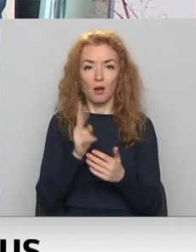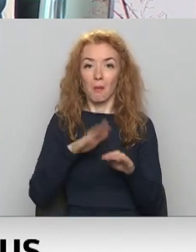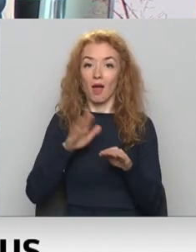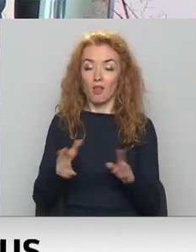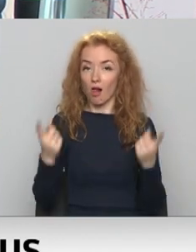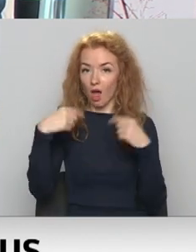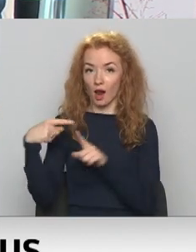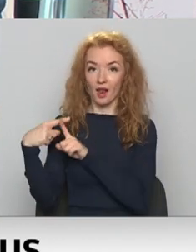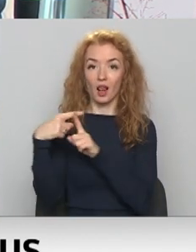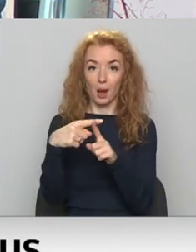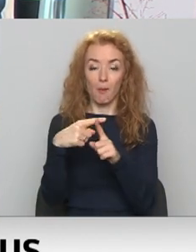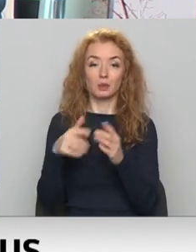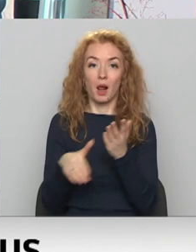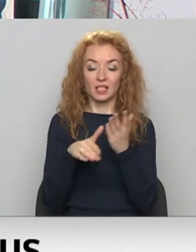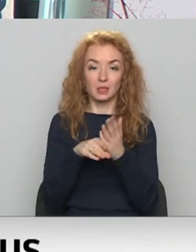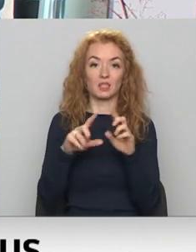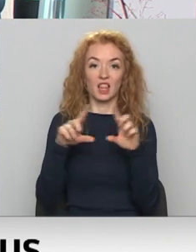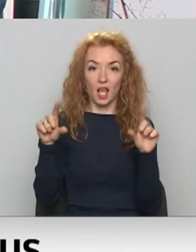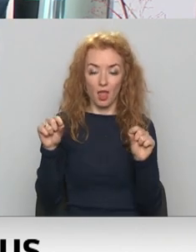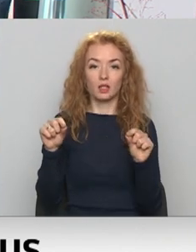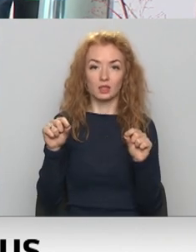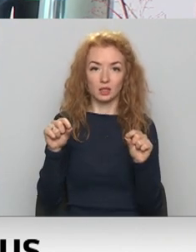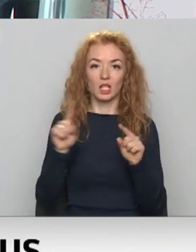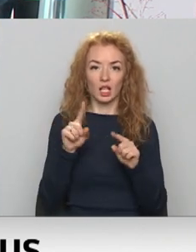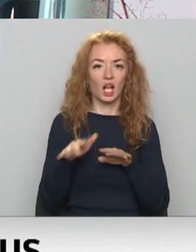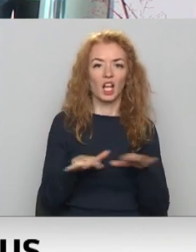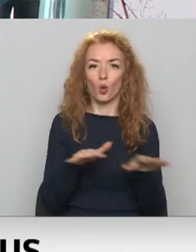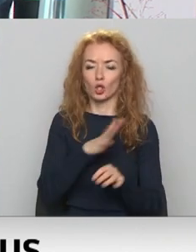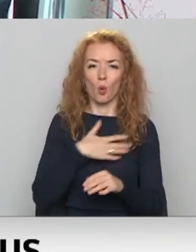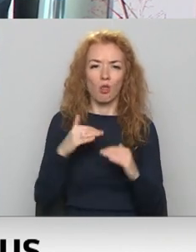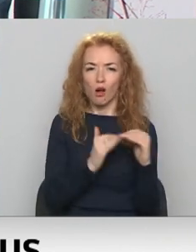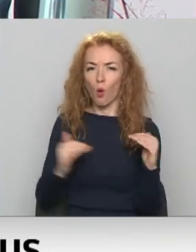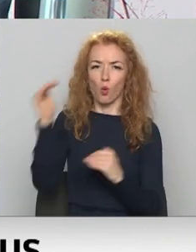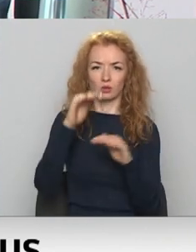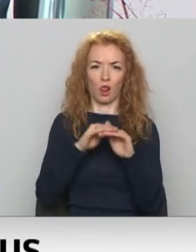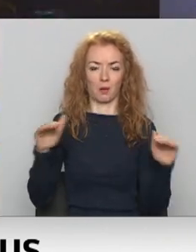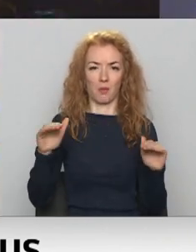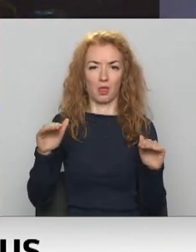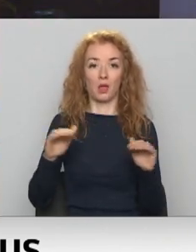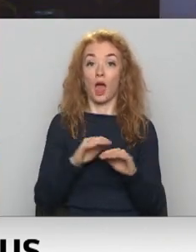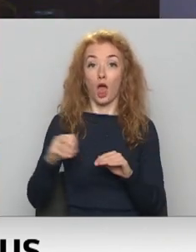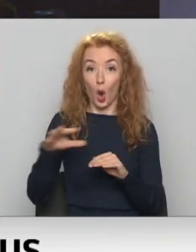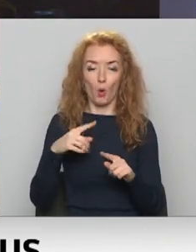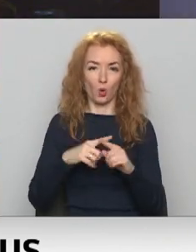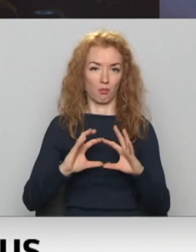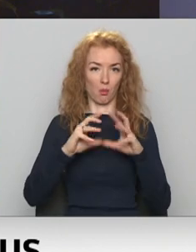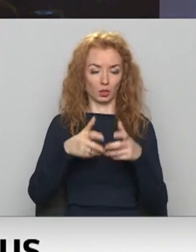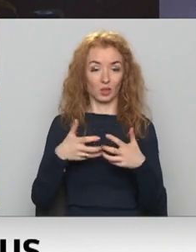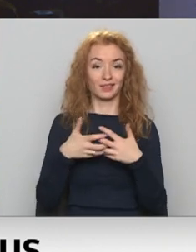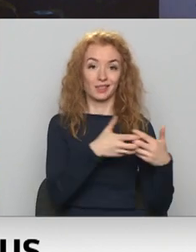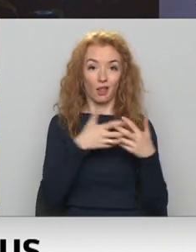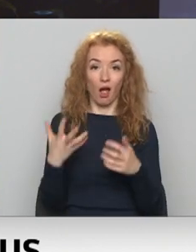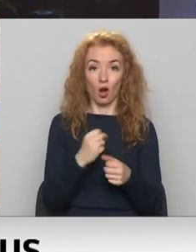neatliekamās palīdzības dienas ir demonstrējuši augstākos iespējamos sasniegumus visur Eiropā un pasaulē. Cīņa ar Covid-19